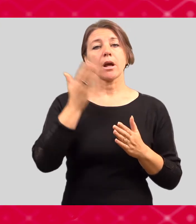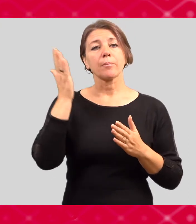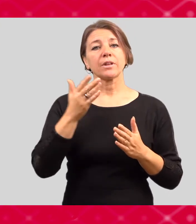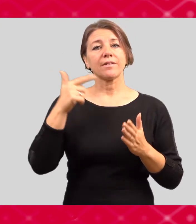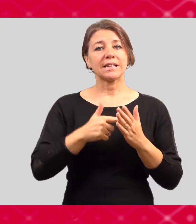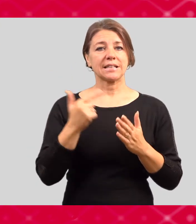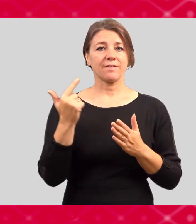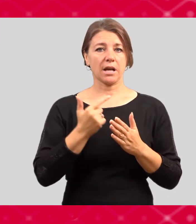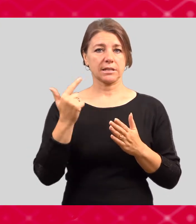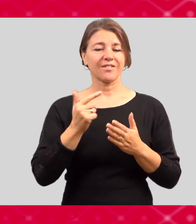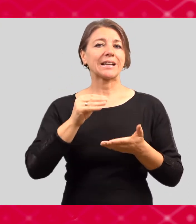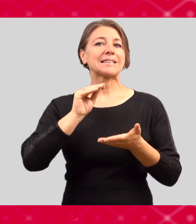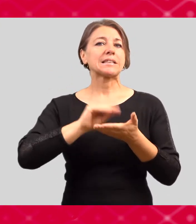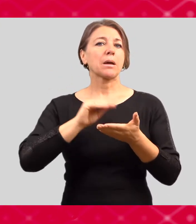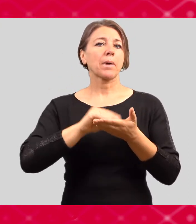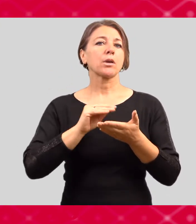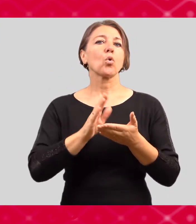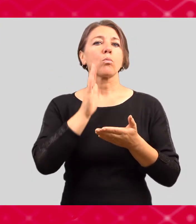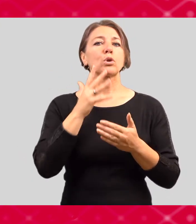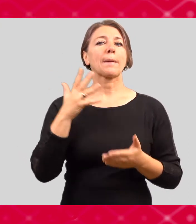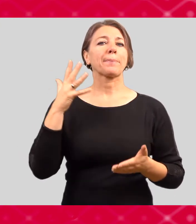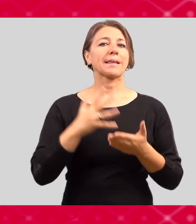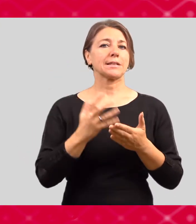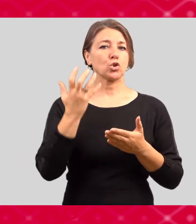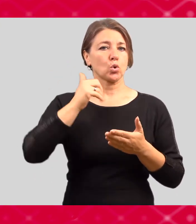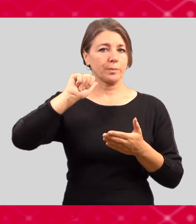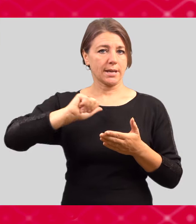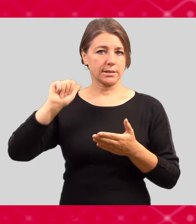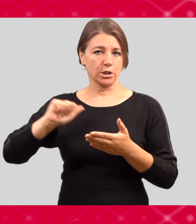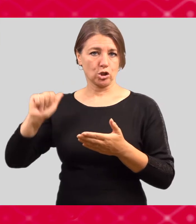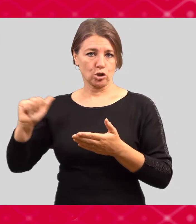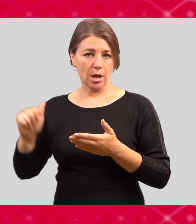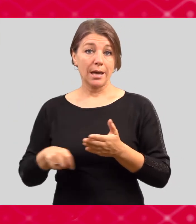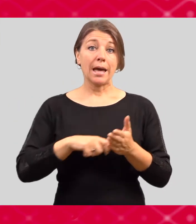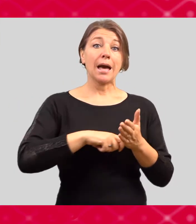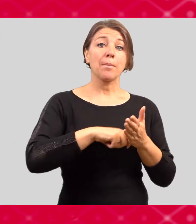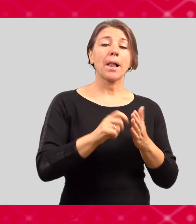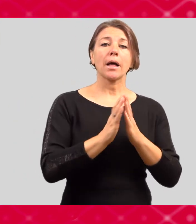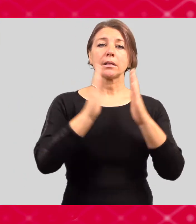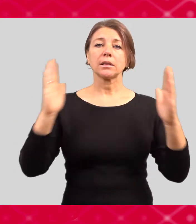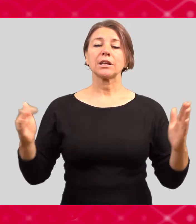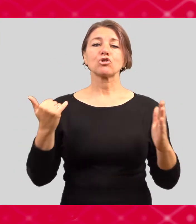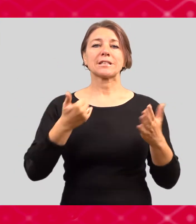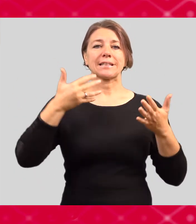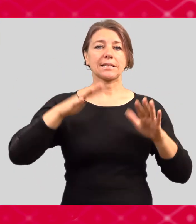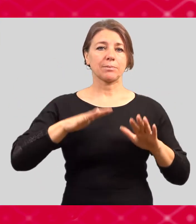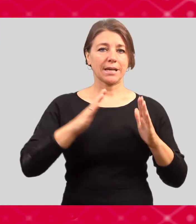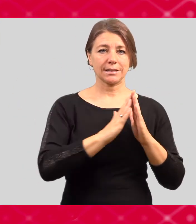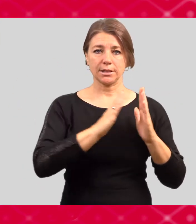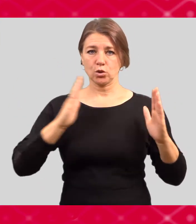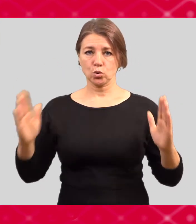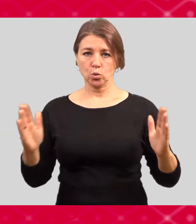-2022, toto stipendium má výši 5000 Kč měsíčně, vyplácí se po dobu deseti